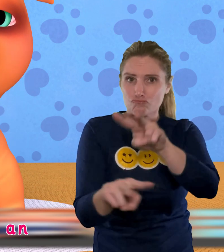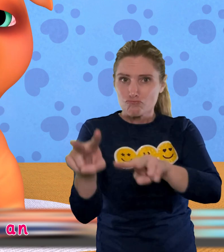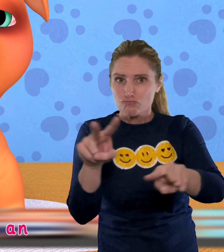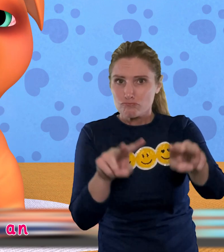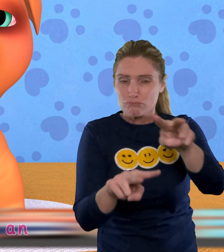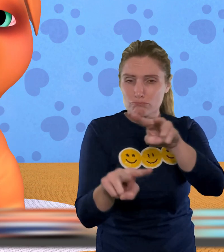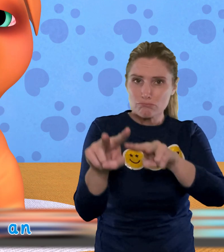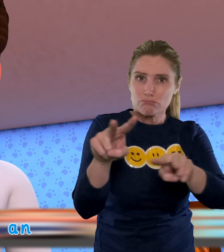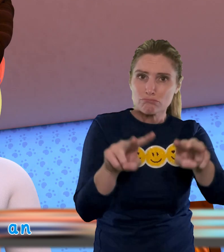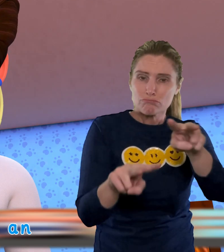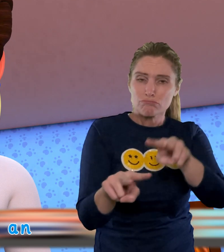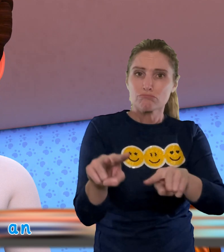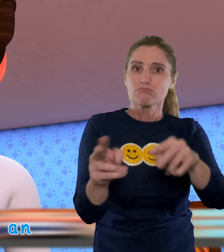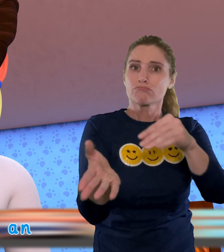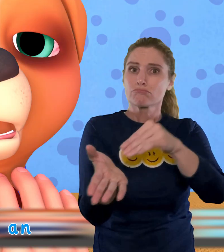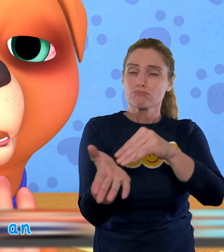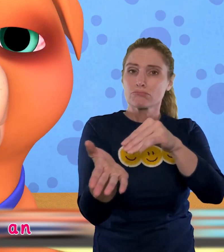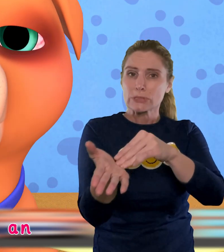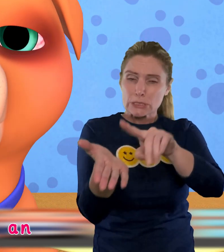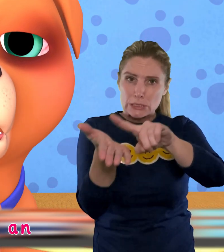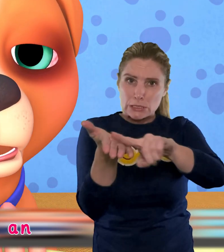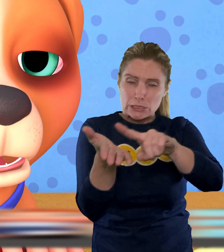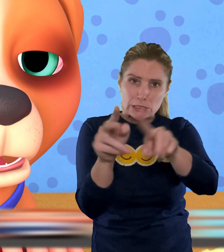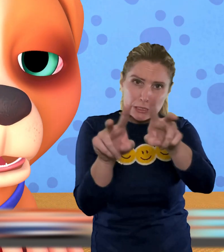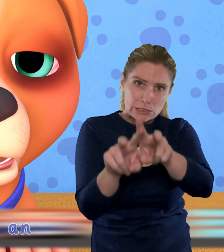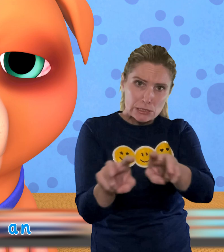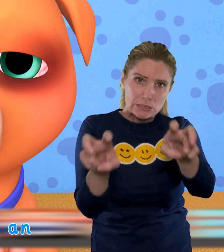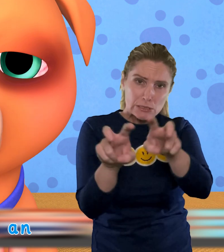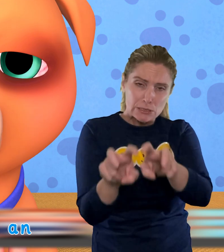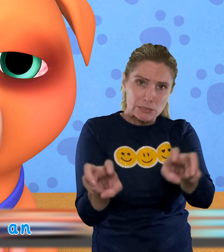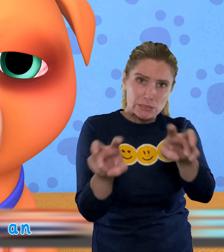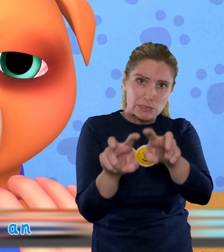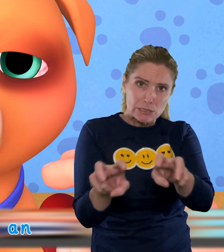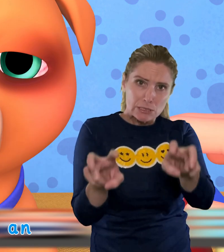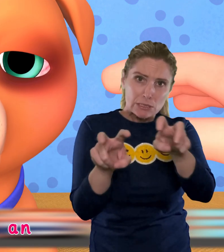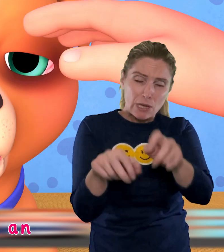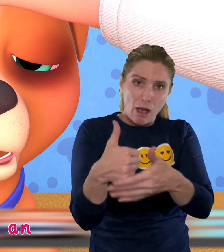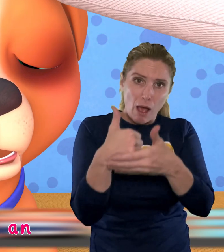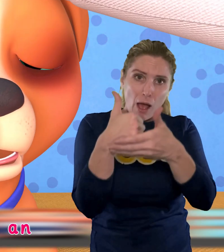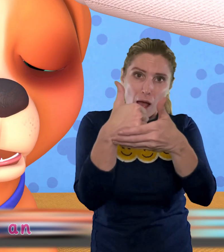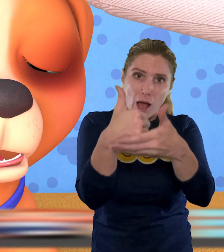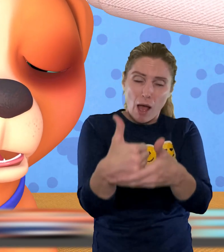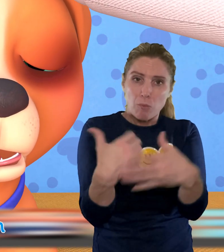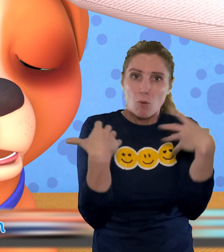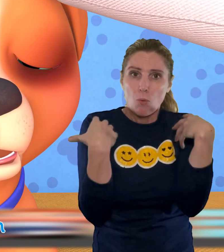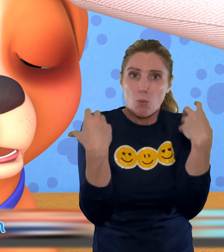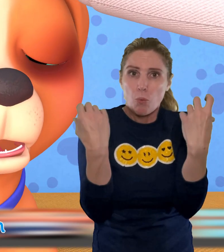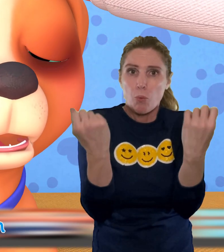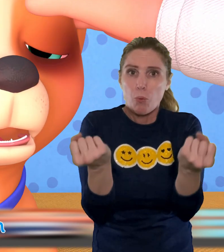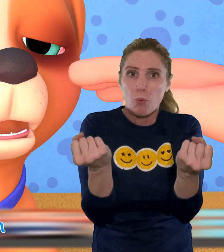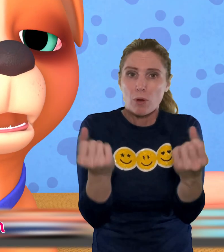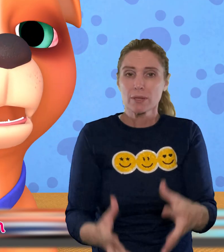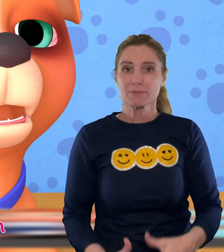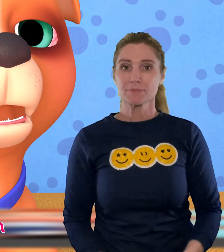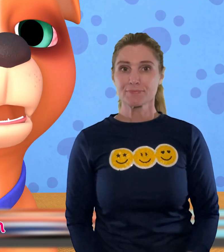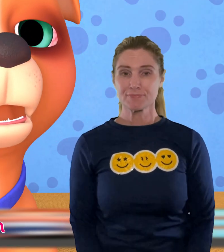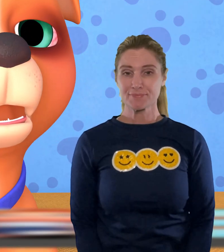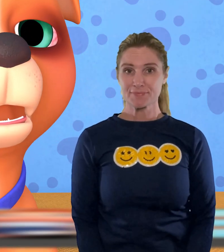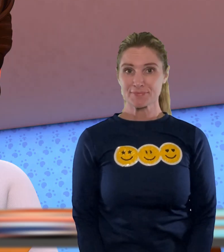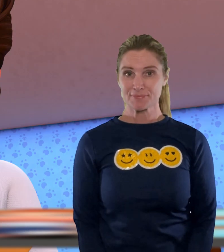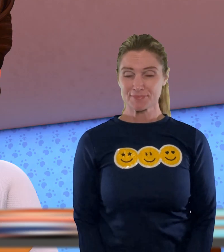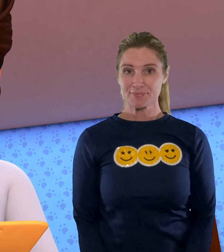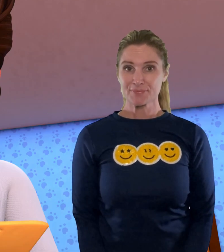Bingo an Der Doktor sieht sich Bingo an Der Doktor sieht sich Bingo an Und wird ihm helfen